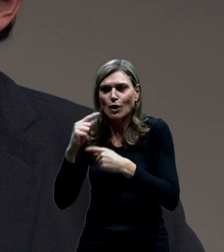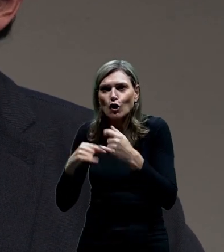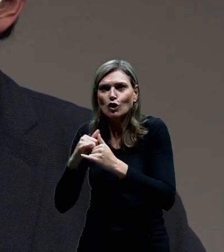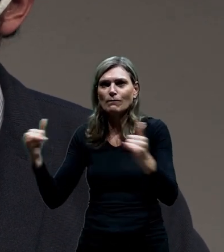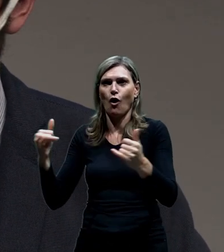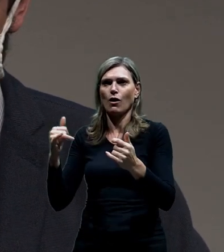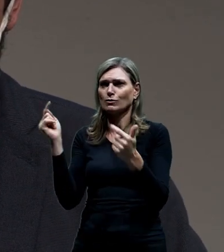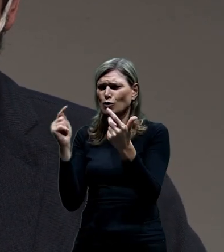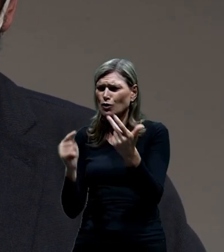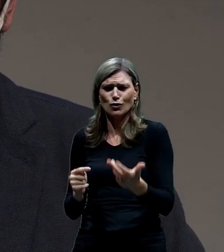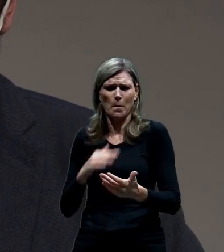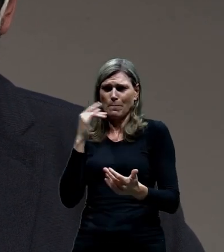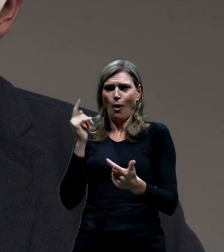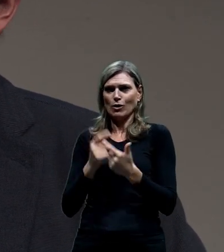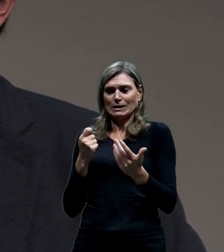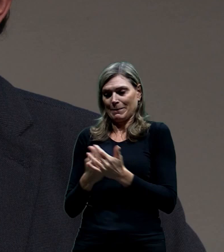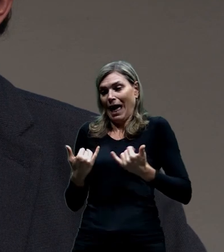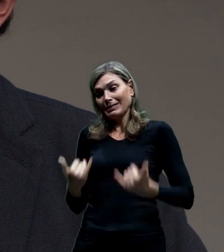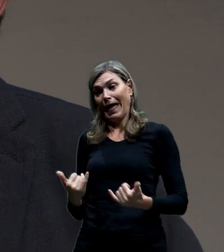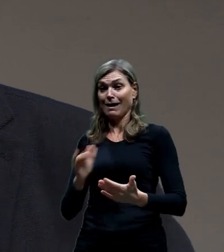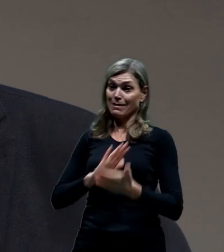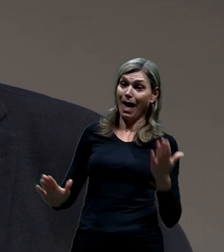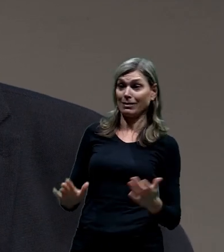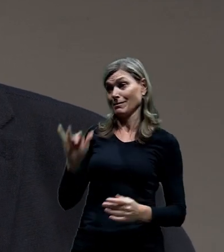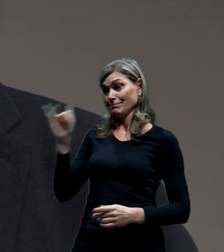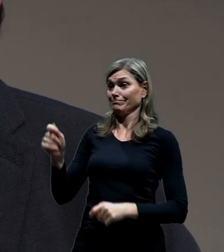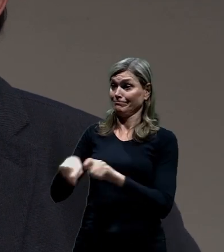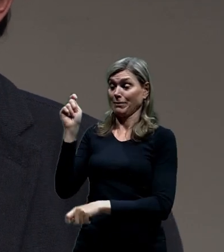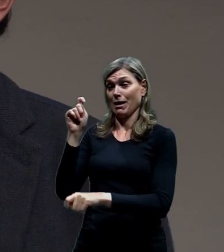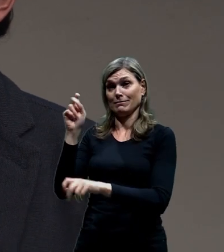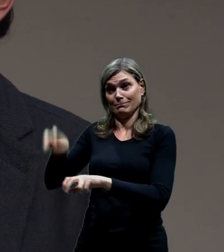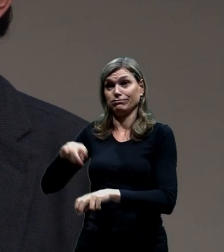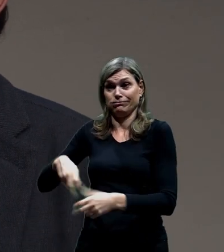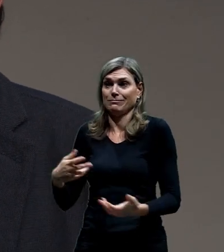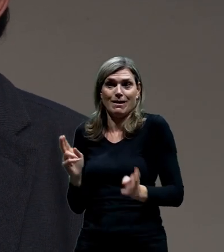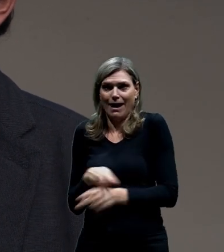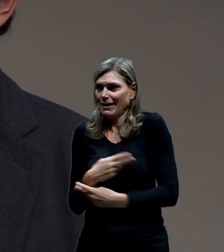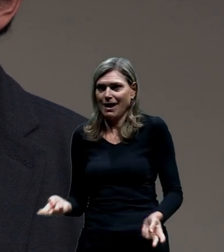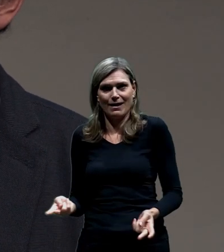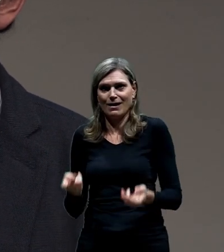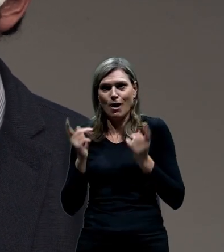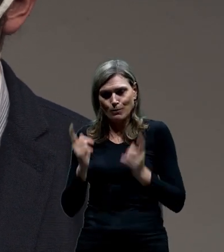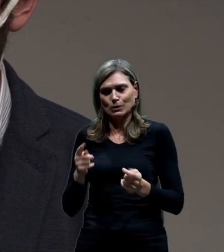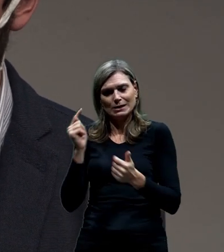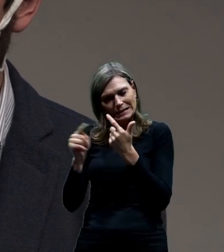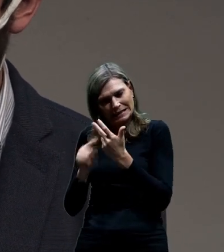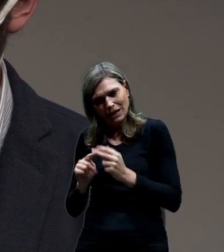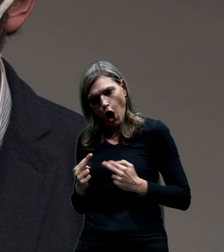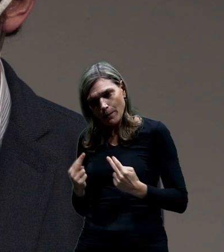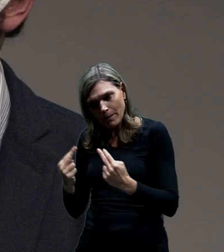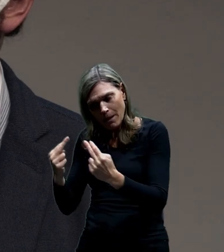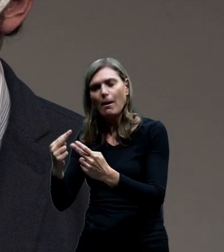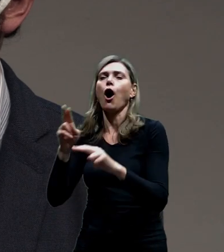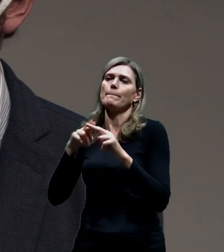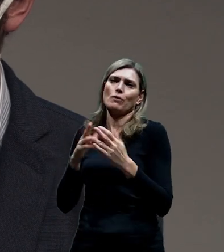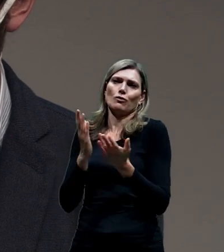nejsme tu ve fázi, že bychom měli připravený projekt a mohli vysoutěžit zotovetele, ale snažíme se k tomu přistupovat